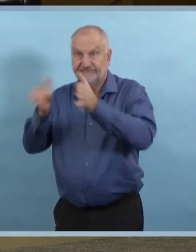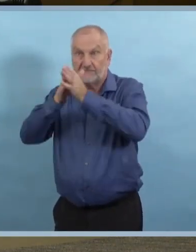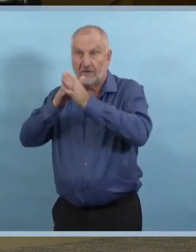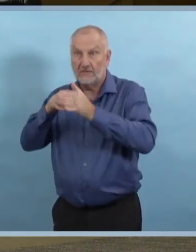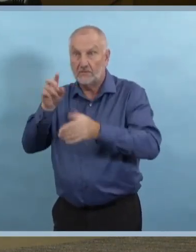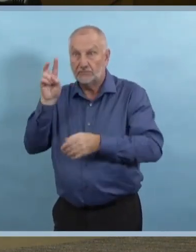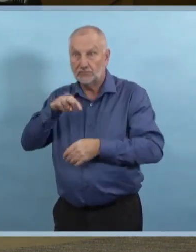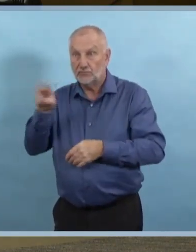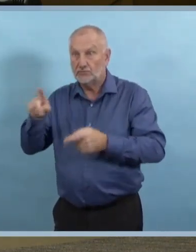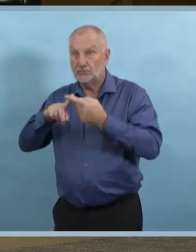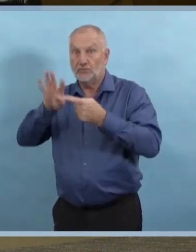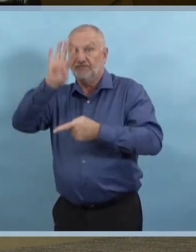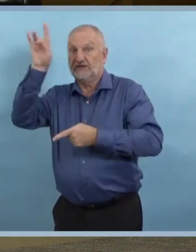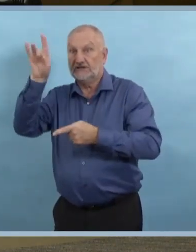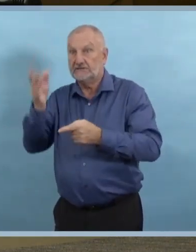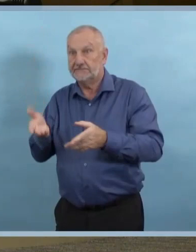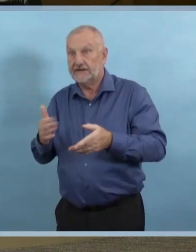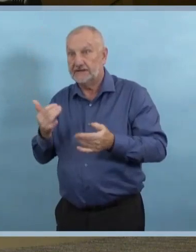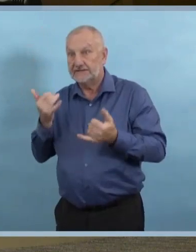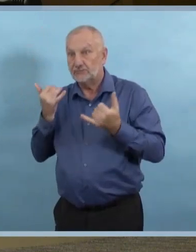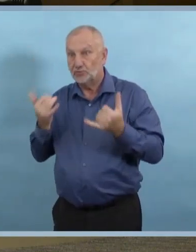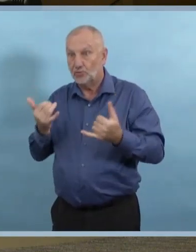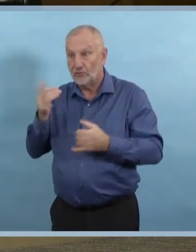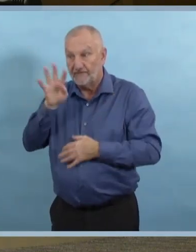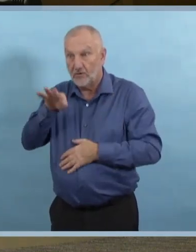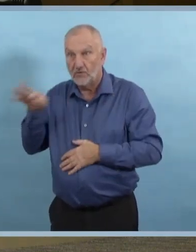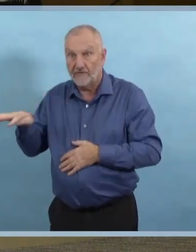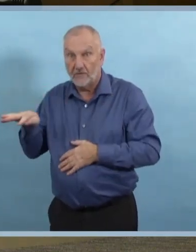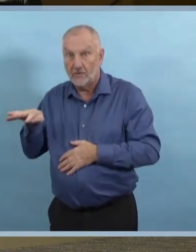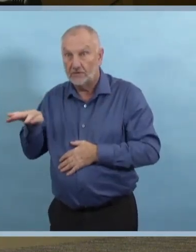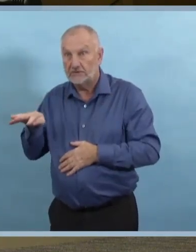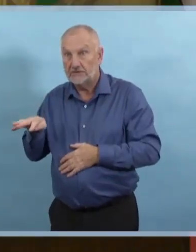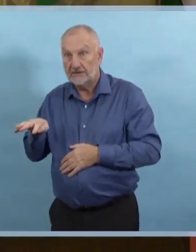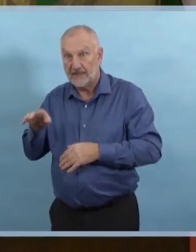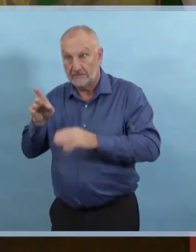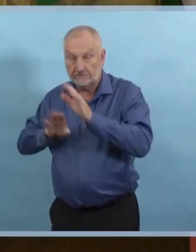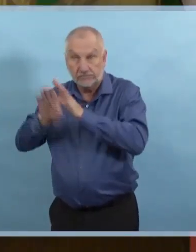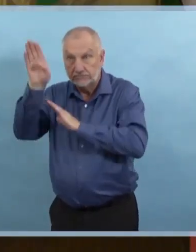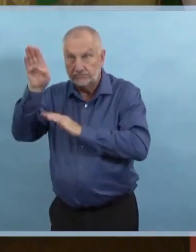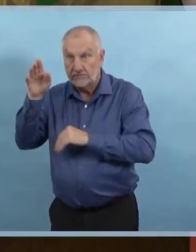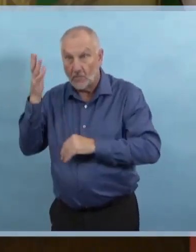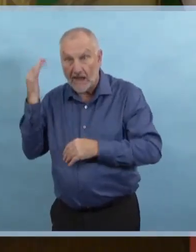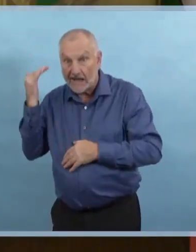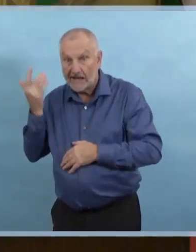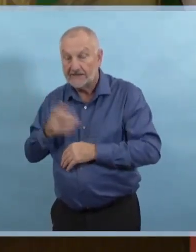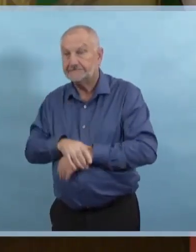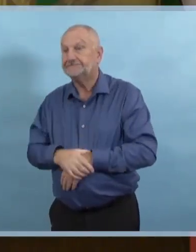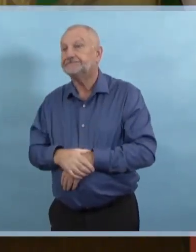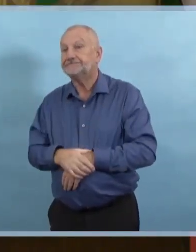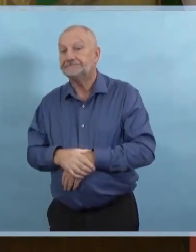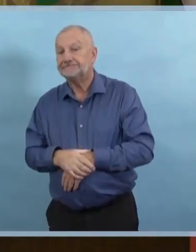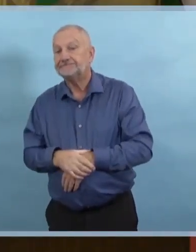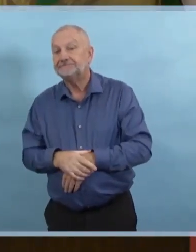causé cette grande augmentation? Je sais qu'il y a de la transmission communautaire qui s'est produit.